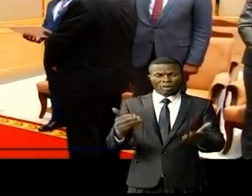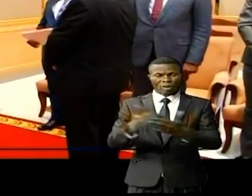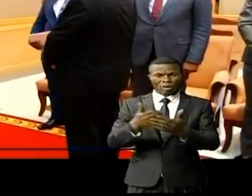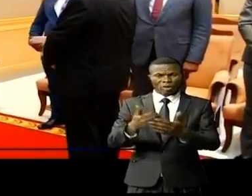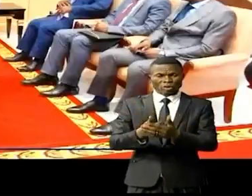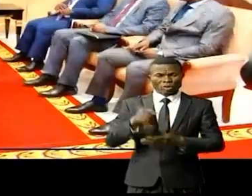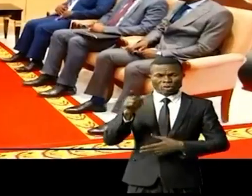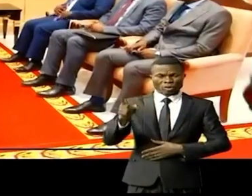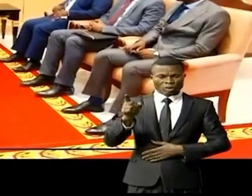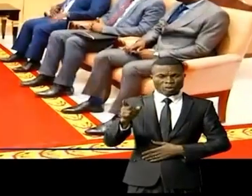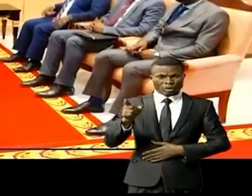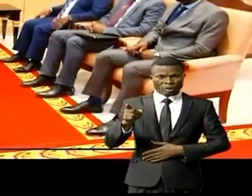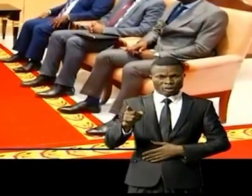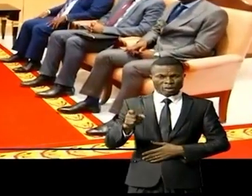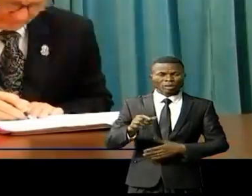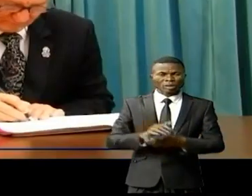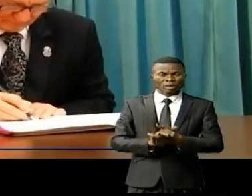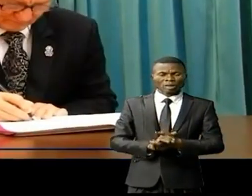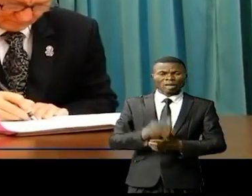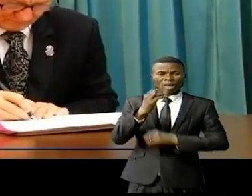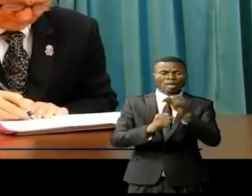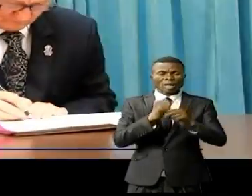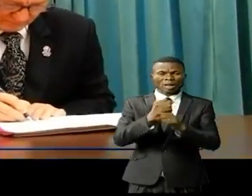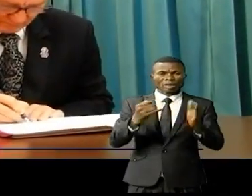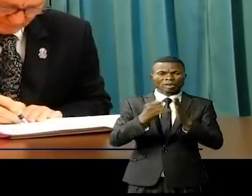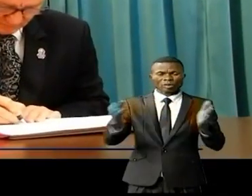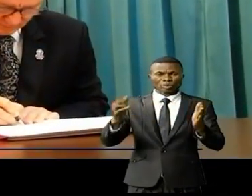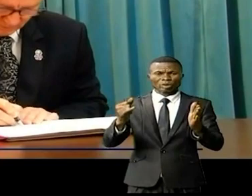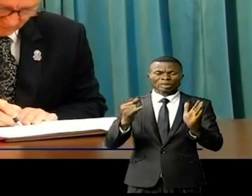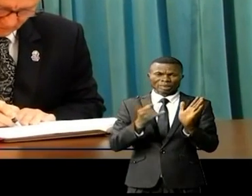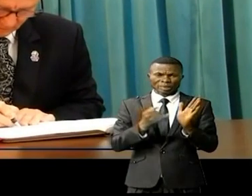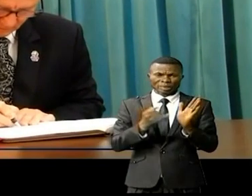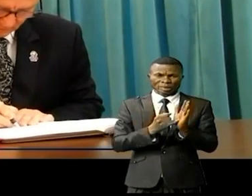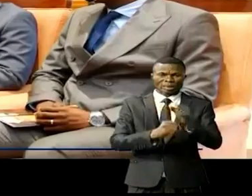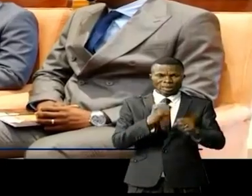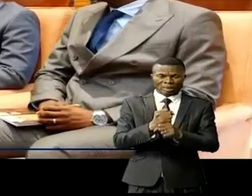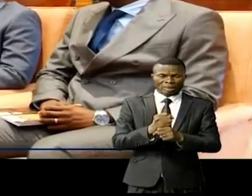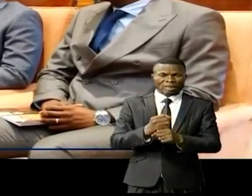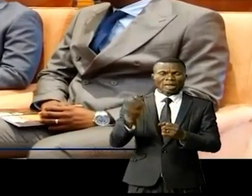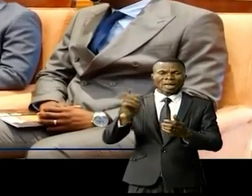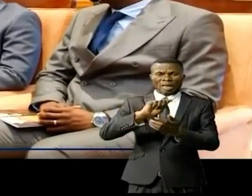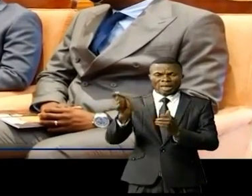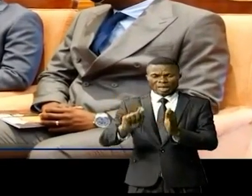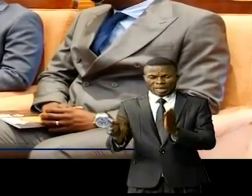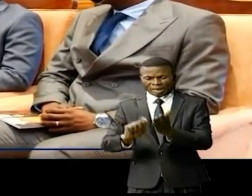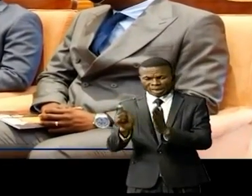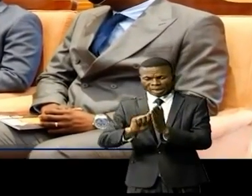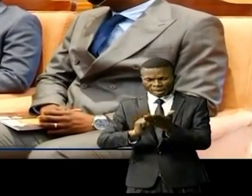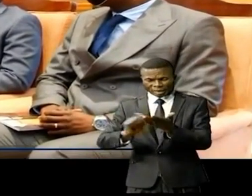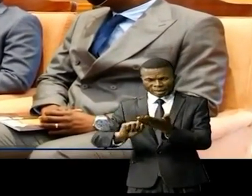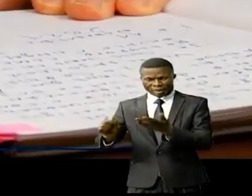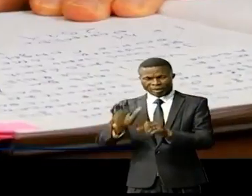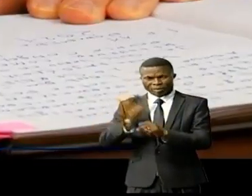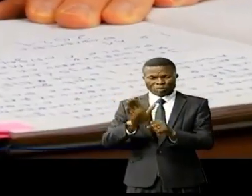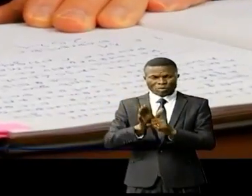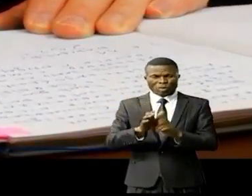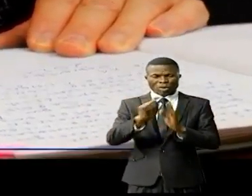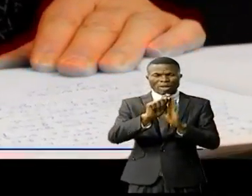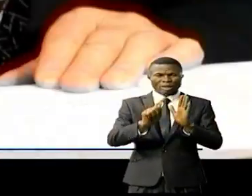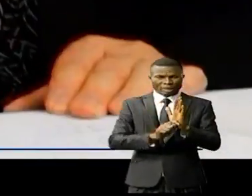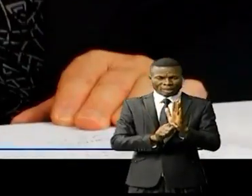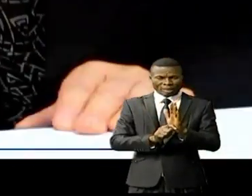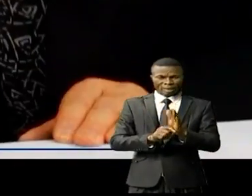Jevtik. C'est Serbe de 66 ans et auteur d'une trentaine de textes dans les revues internationales et une quarantaine de livres dans les